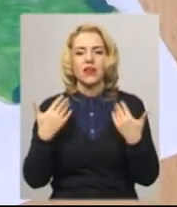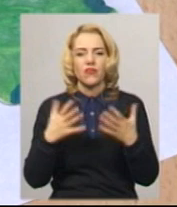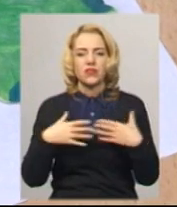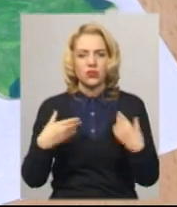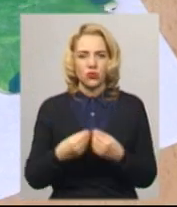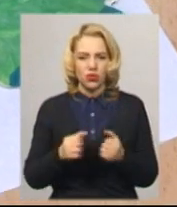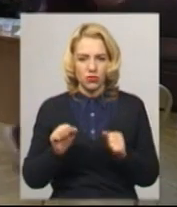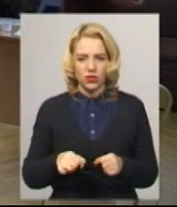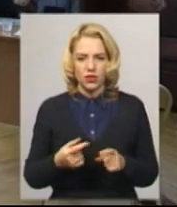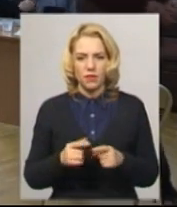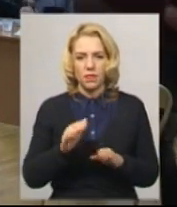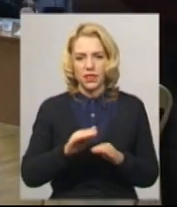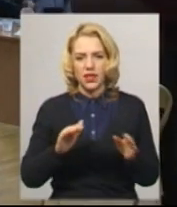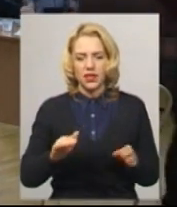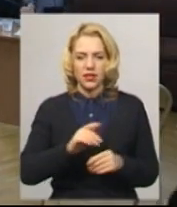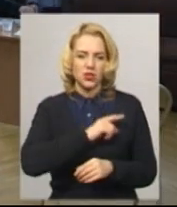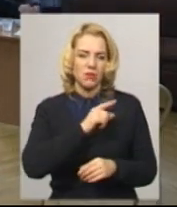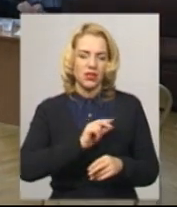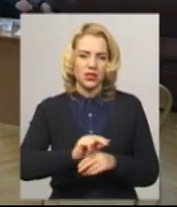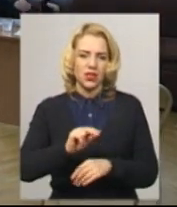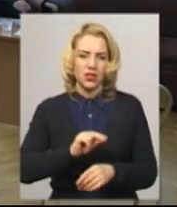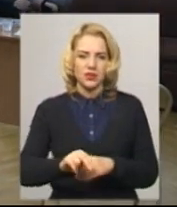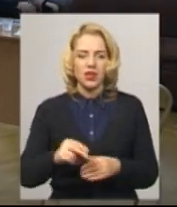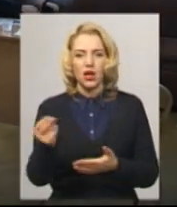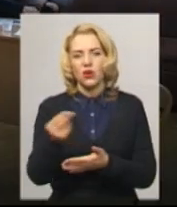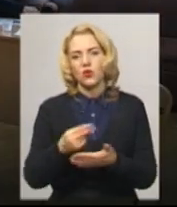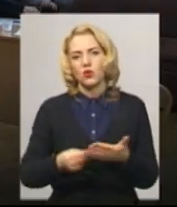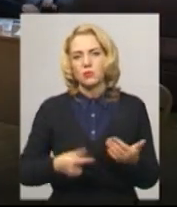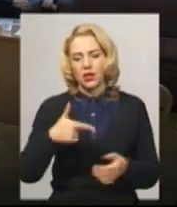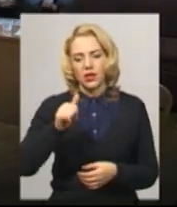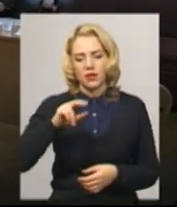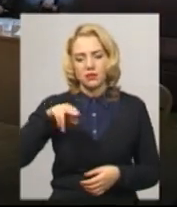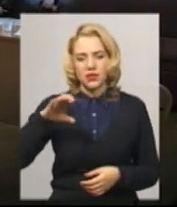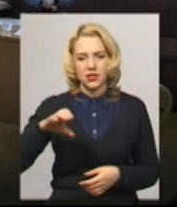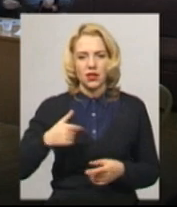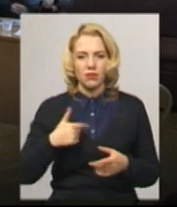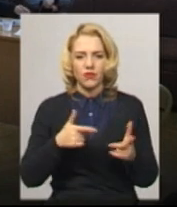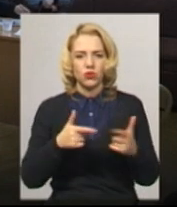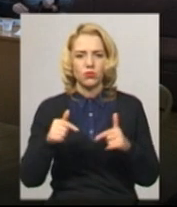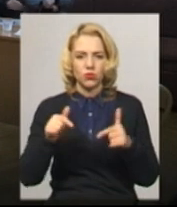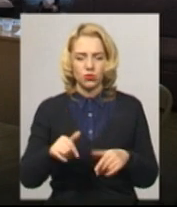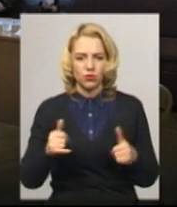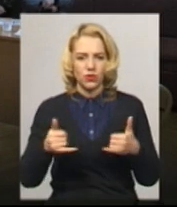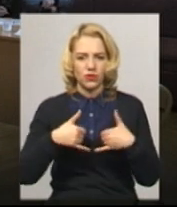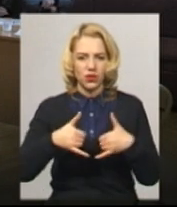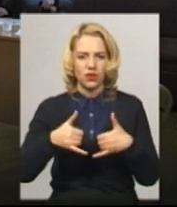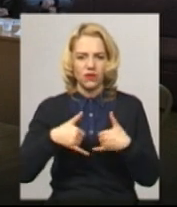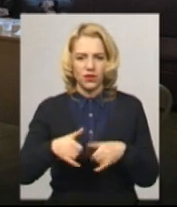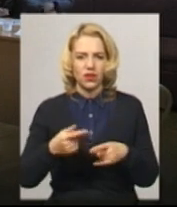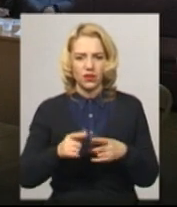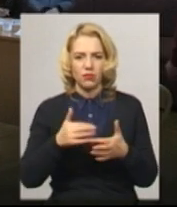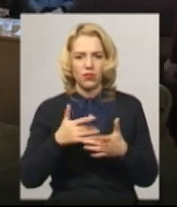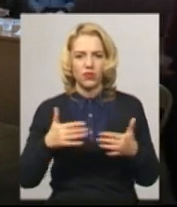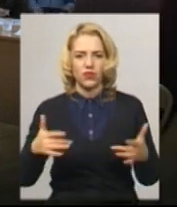майстер-клас – це, власне, розпис гіпсових фігурок. Ми їх виготовляємо тут, відливаємо в